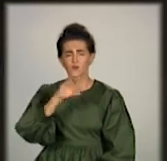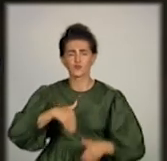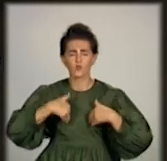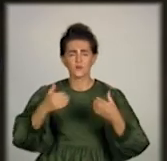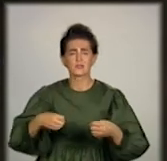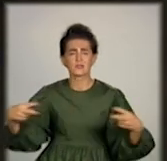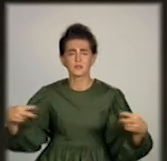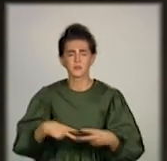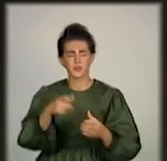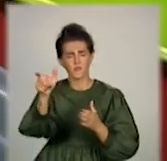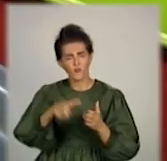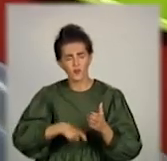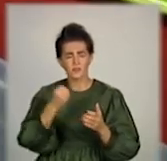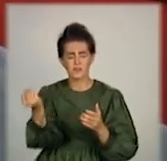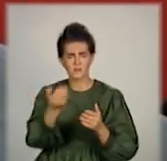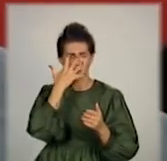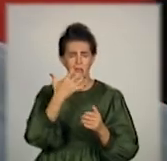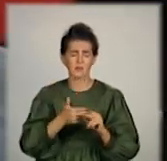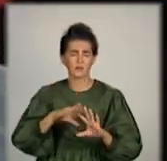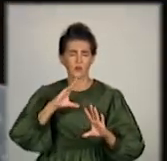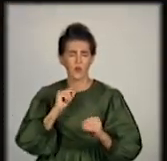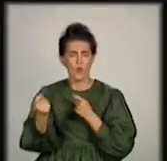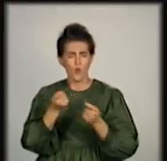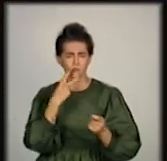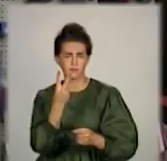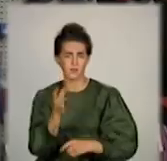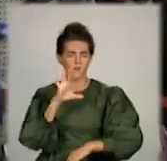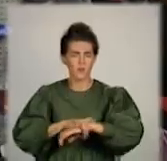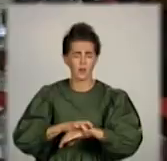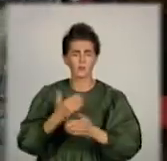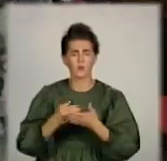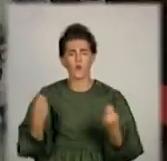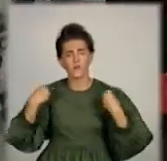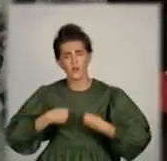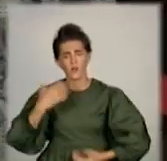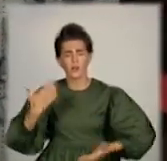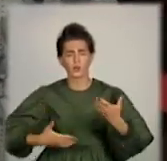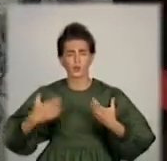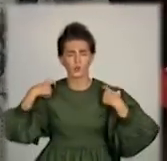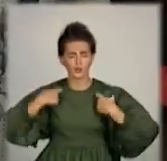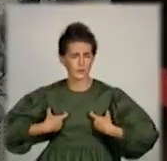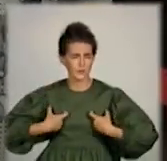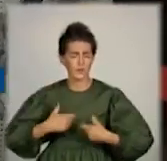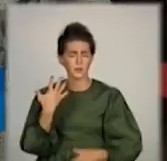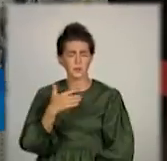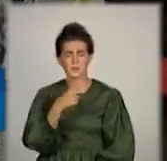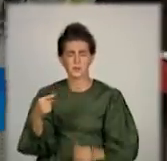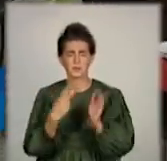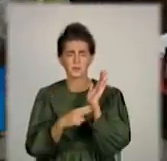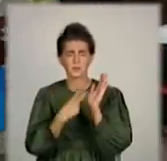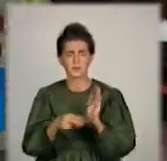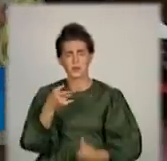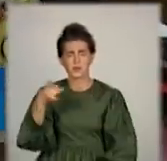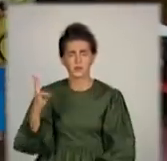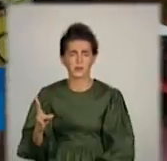радять придбати флікери або світловідбувальні стрічки. Їх можна прикріпити на одяг чи рюкзак. 50-70 гривень. Тобто